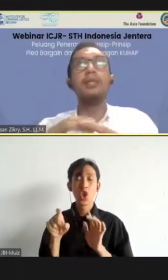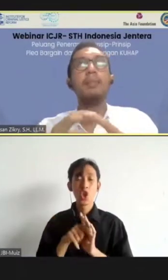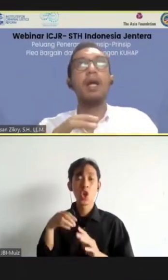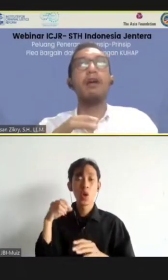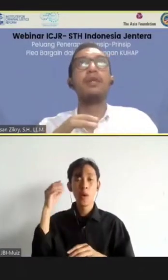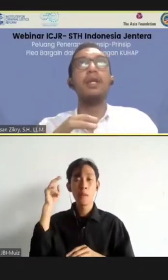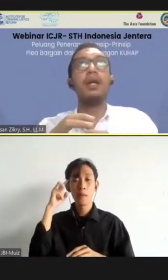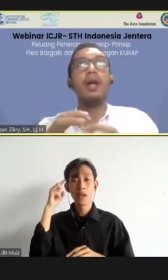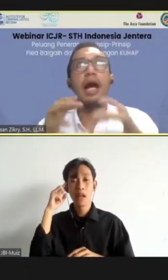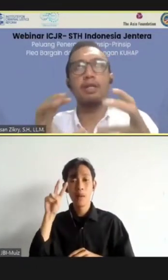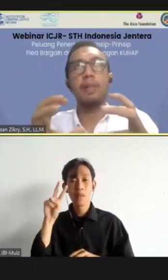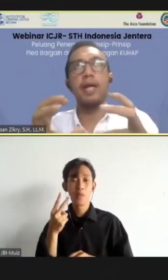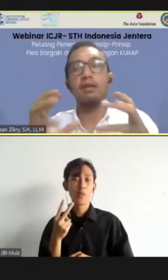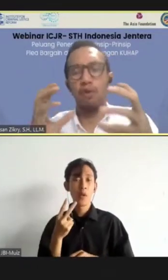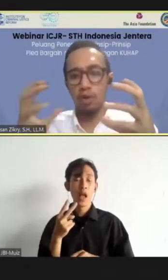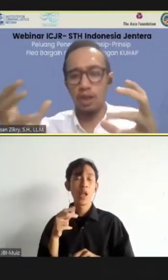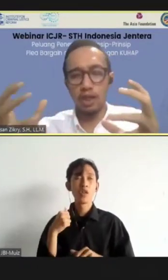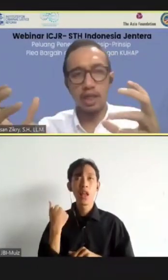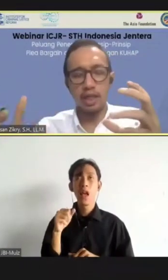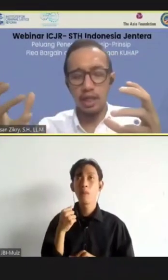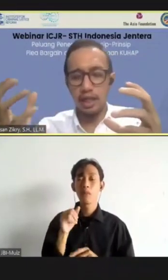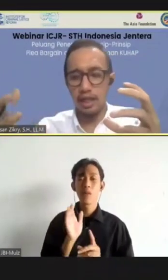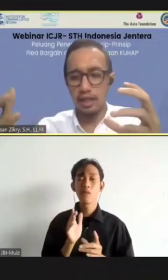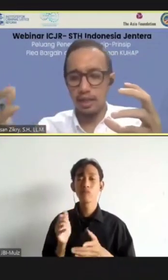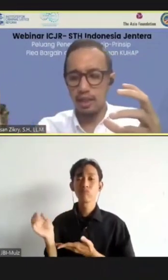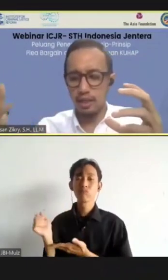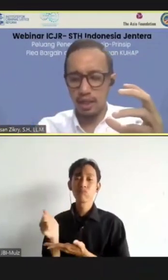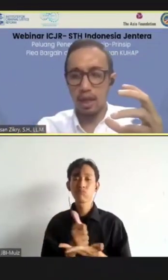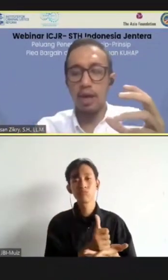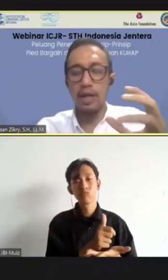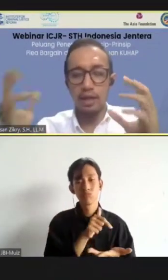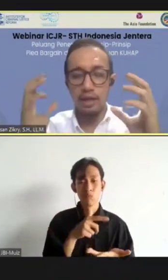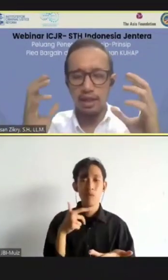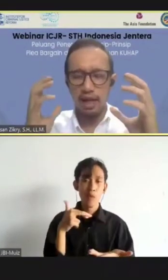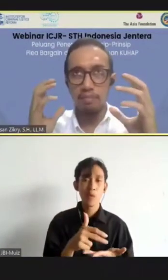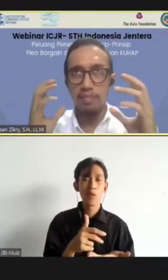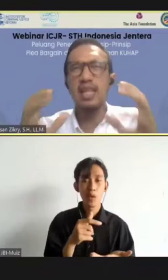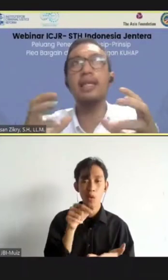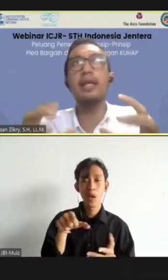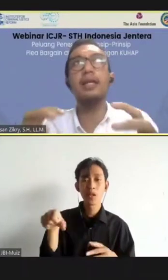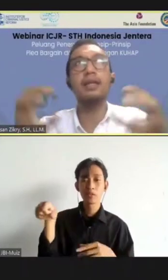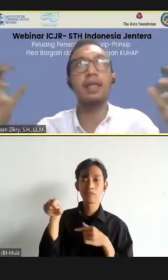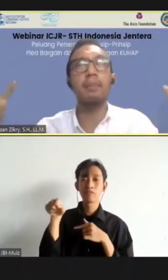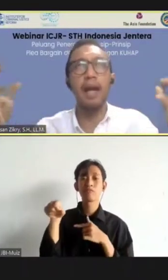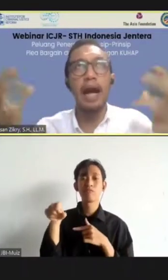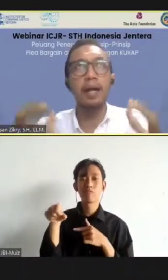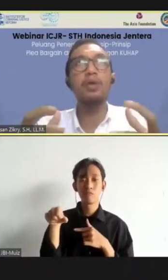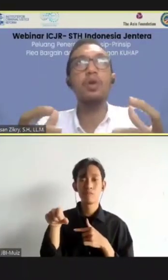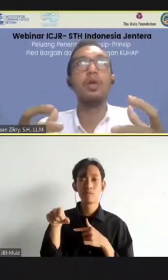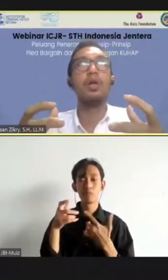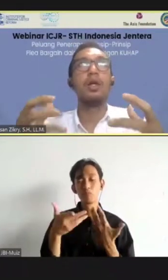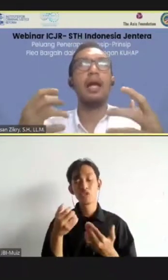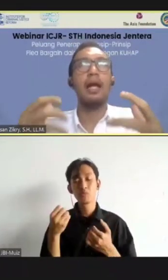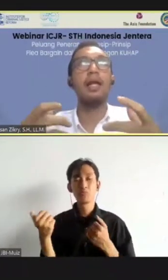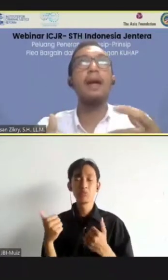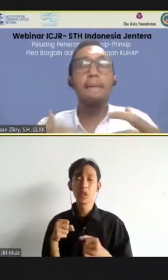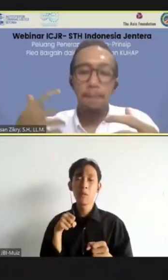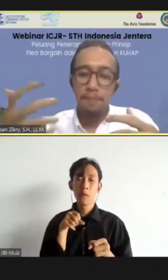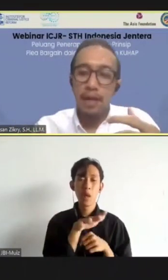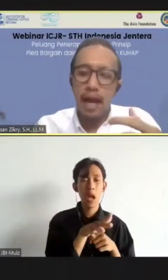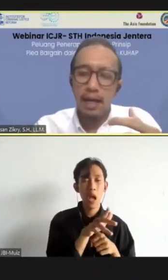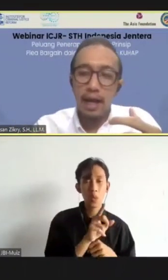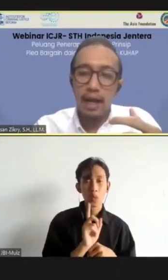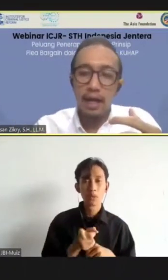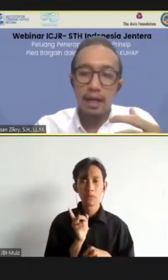bisa meng-cover, aspek voluntary-nya dari si terdakwa, yang bisa jadi terpengaruh, karena